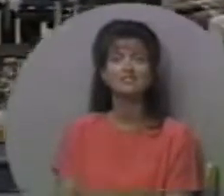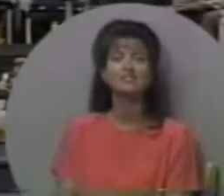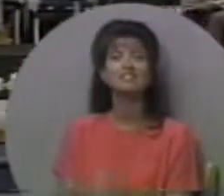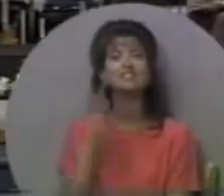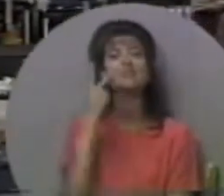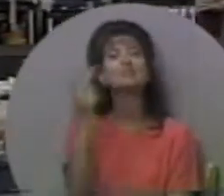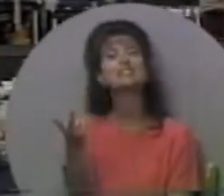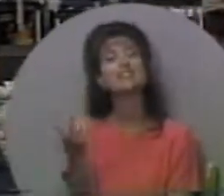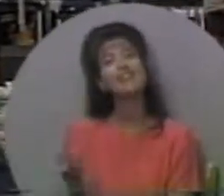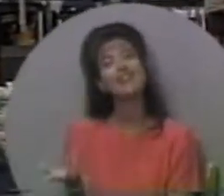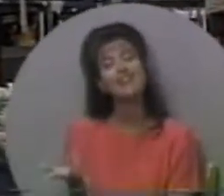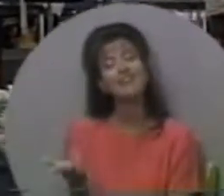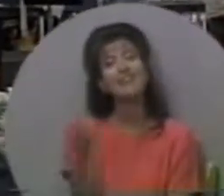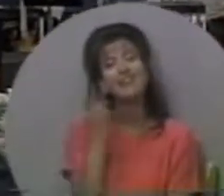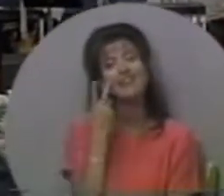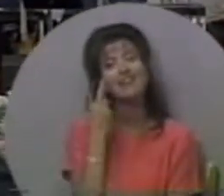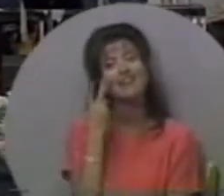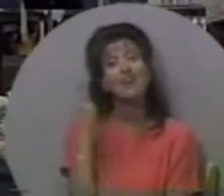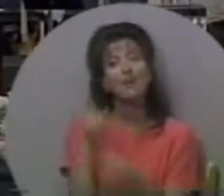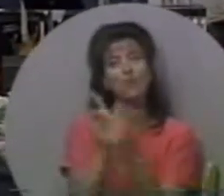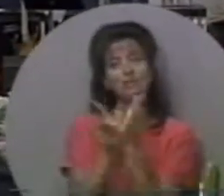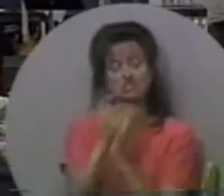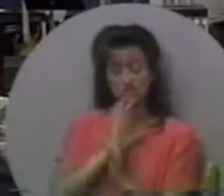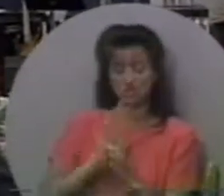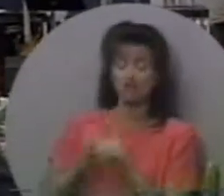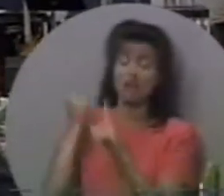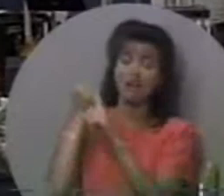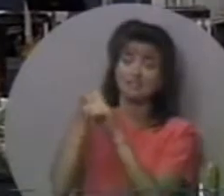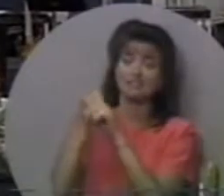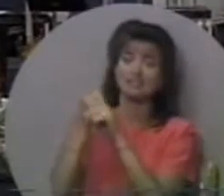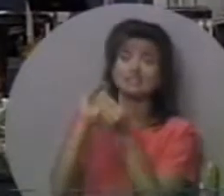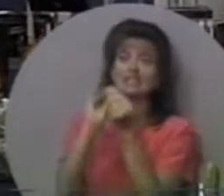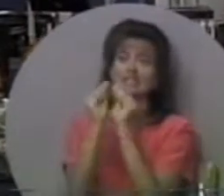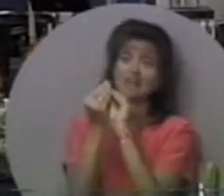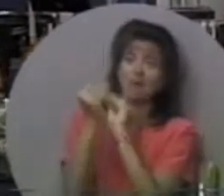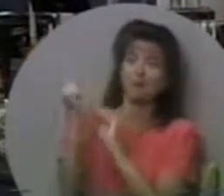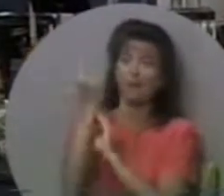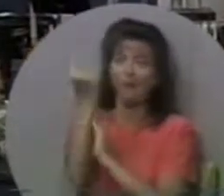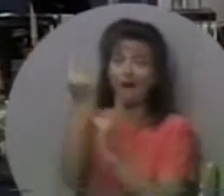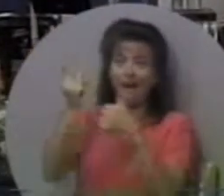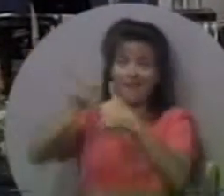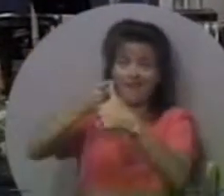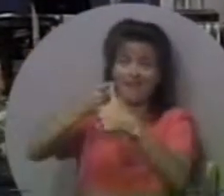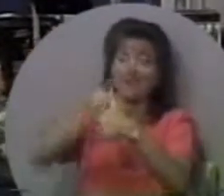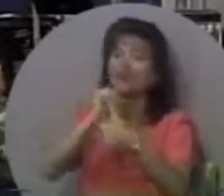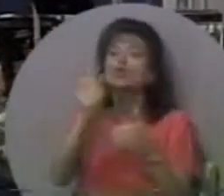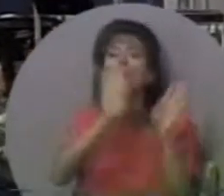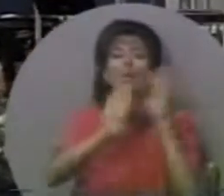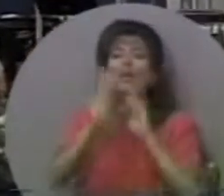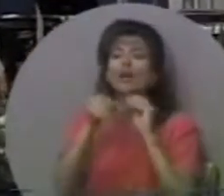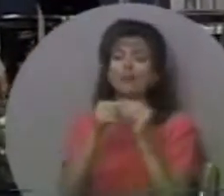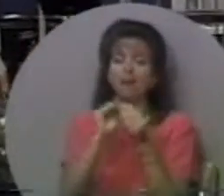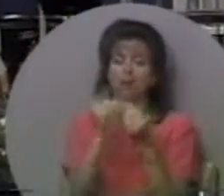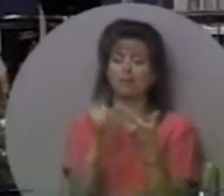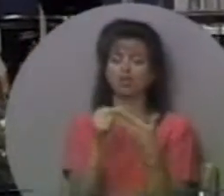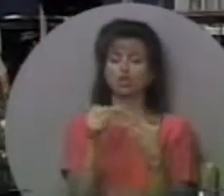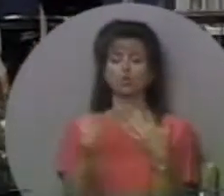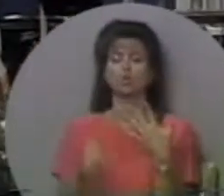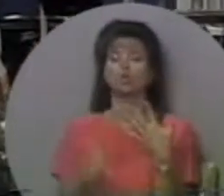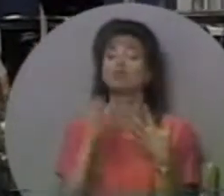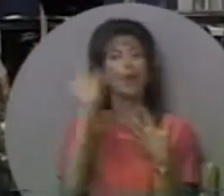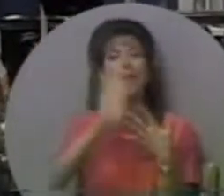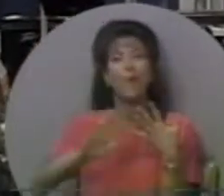Бачите, коли Ісус Христос є номер один в вашому житті, ви не